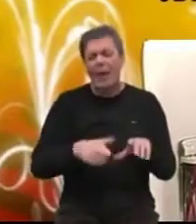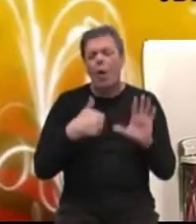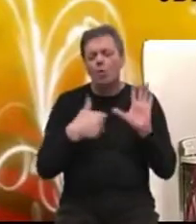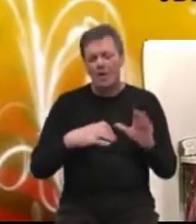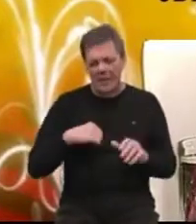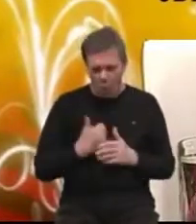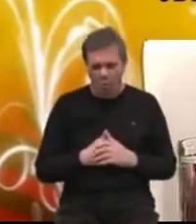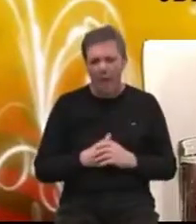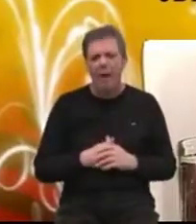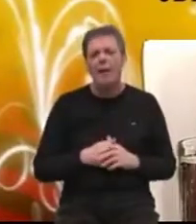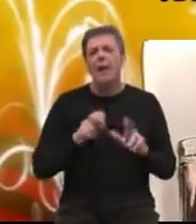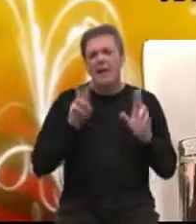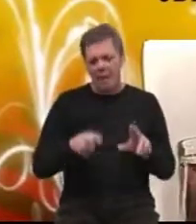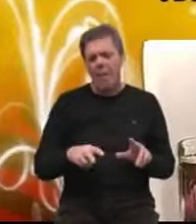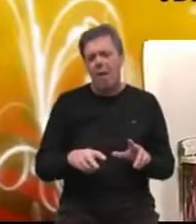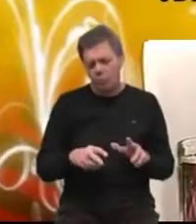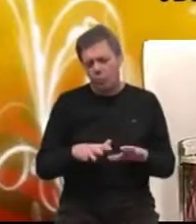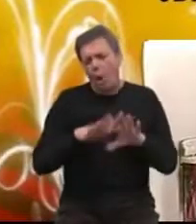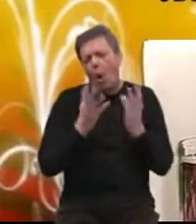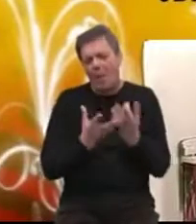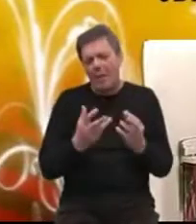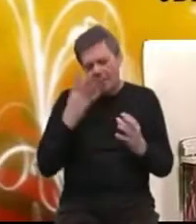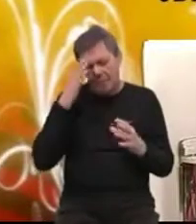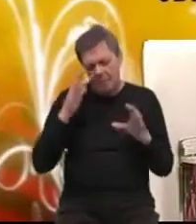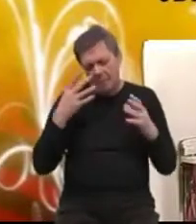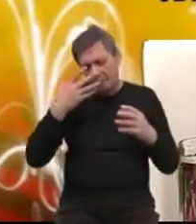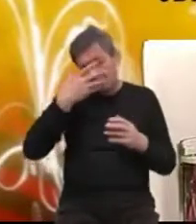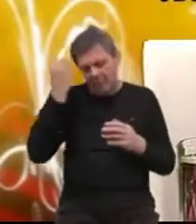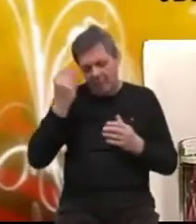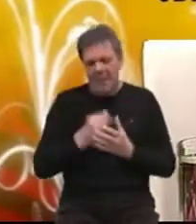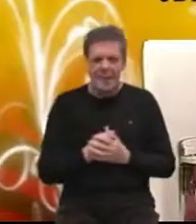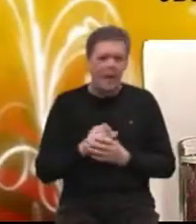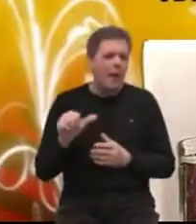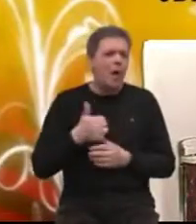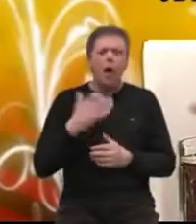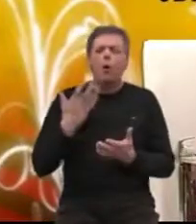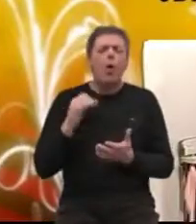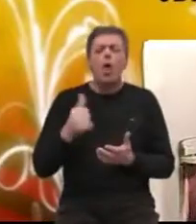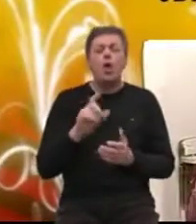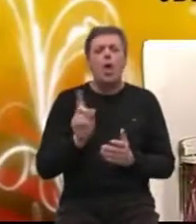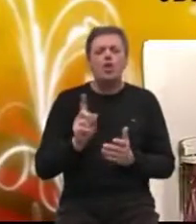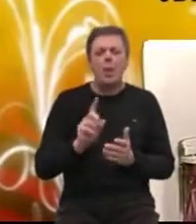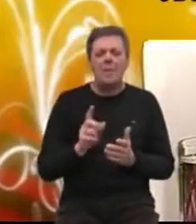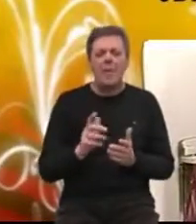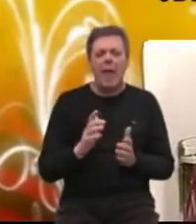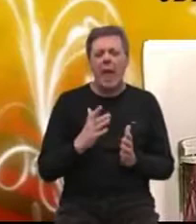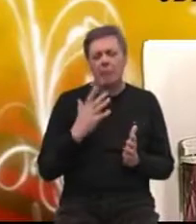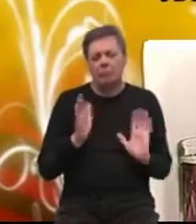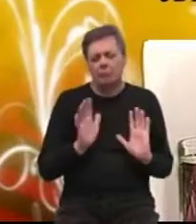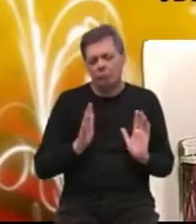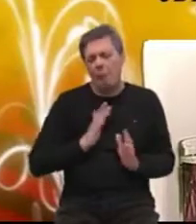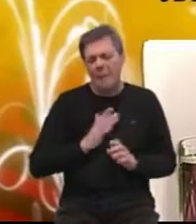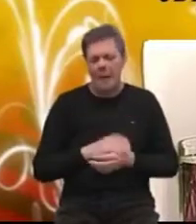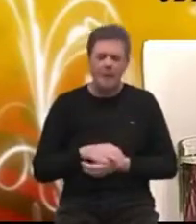godina imaju neki oblik demencije. Koji još nije postao diagnoza Alzheimer,